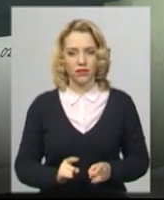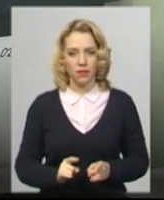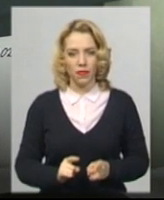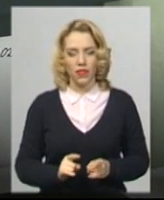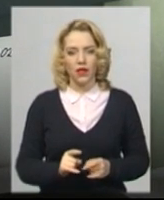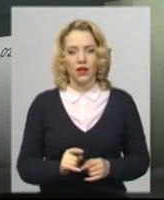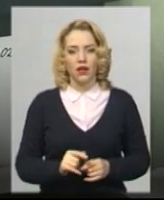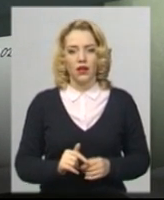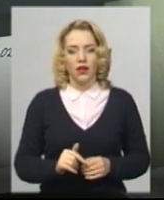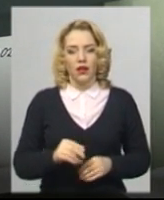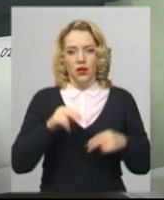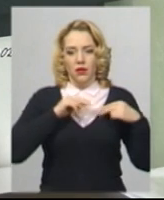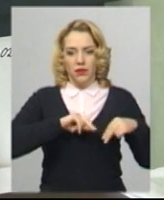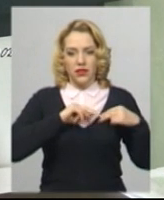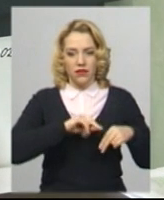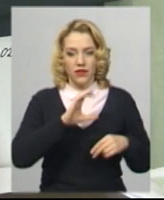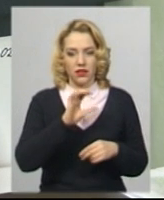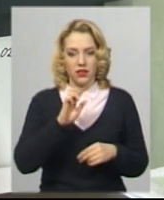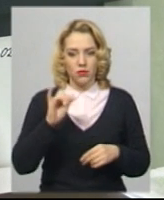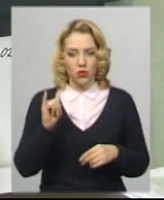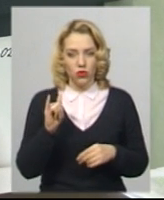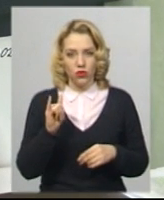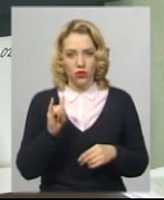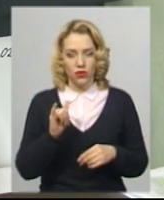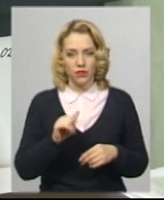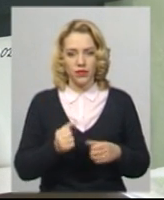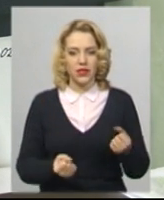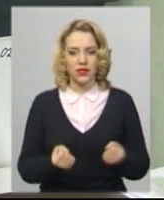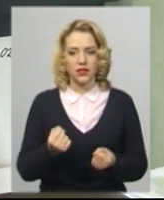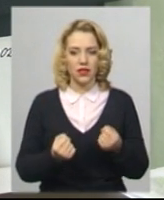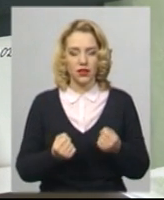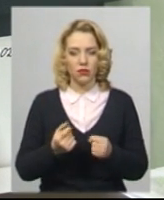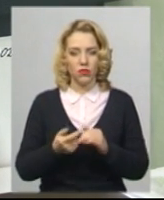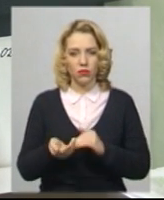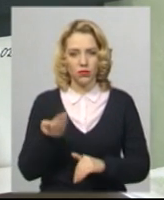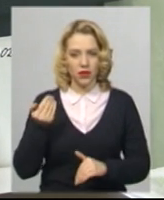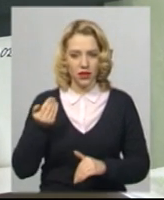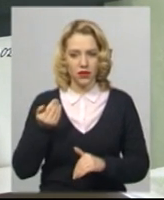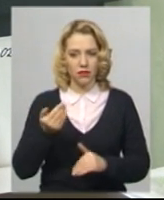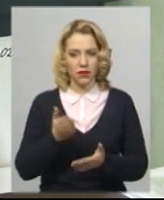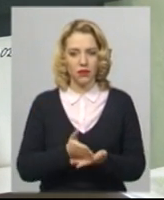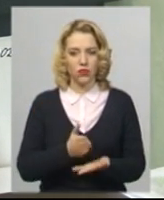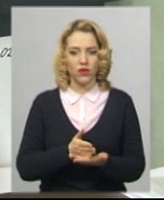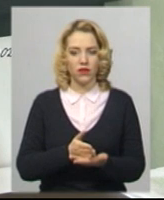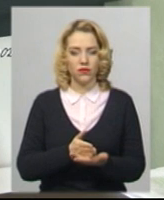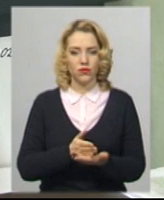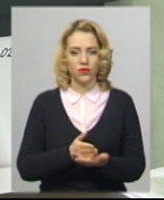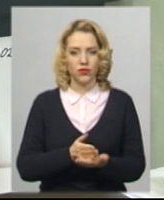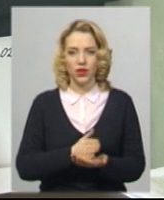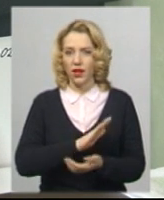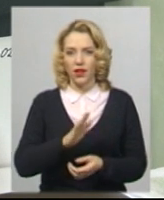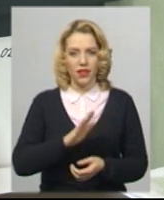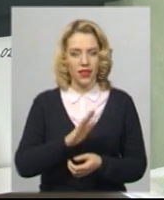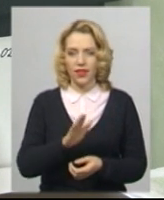Працівник СБУ за кермом попередньо перебував не останнє